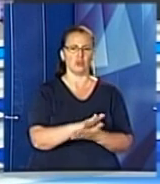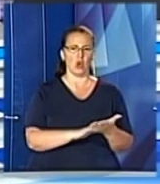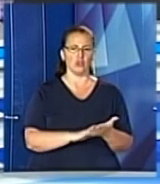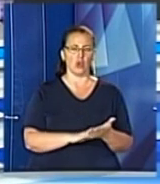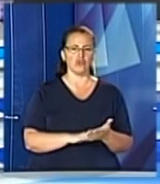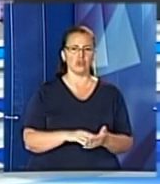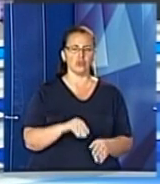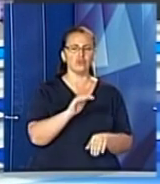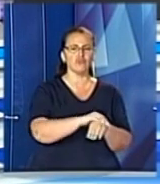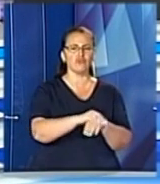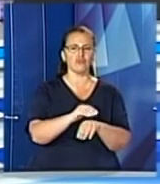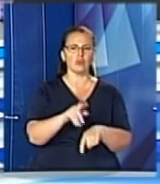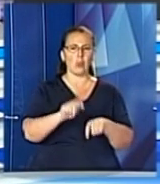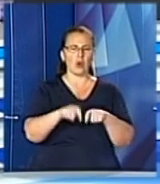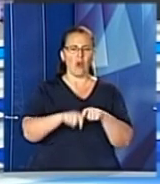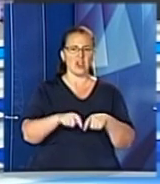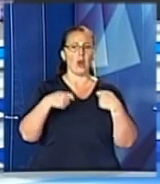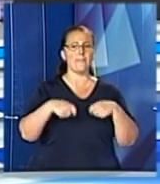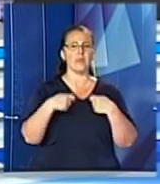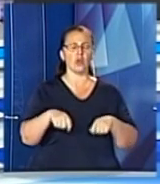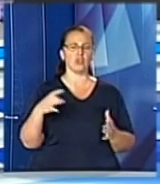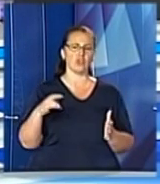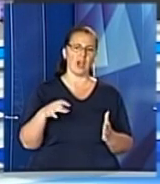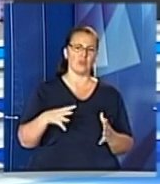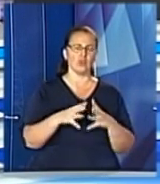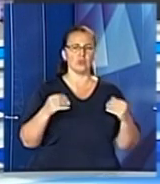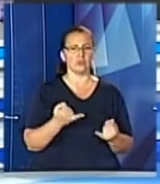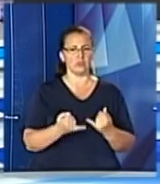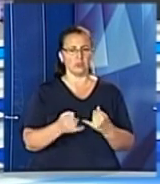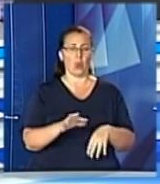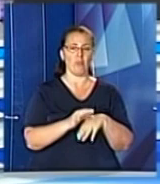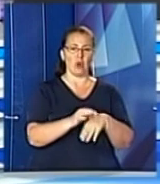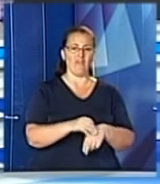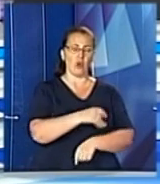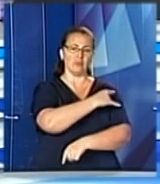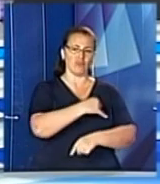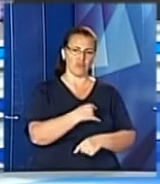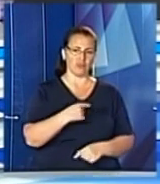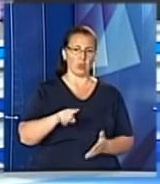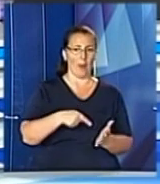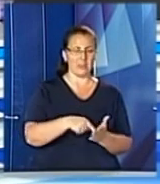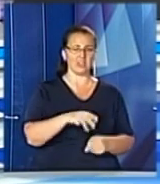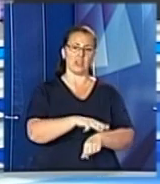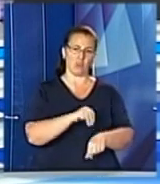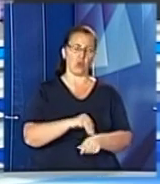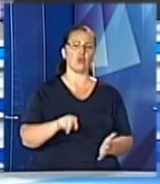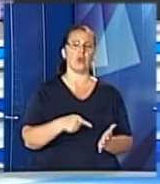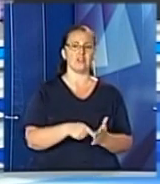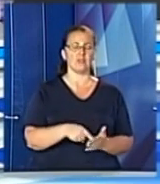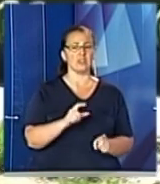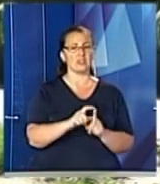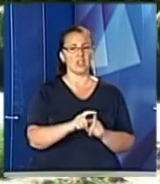стихійного продажу баштанних. Інспекцію проводить муніципальна дружина та правоохоронці міста. За словами